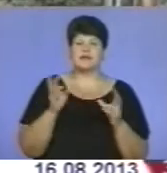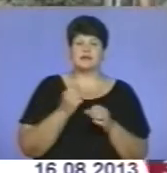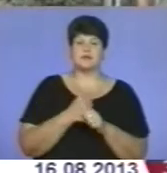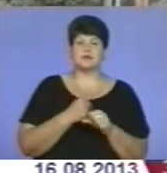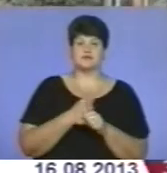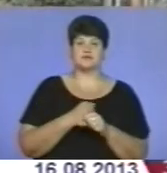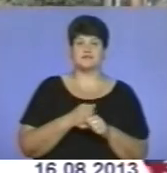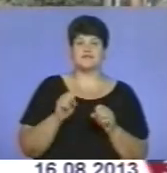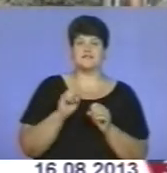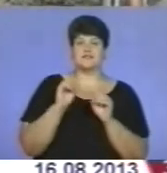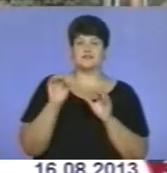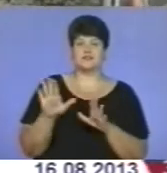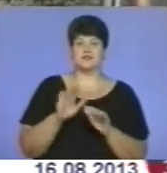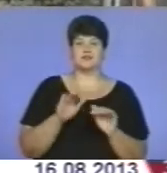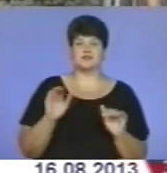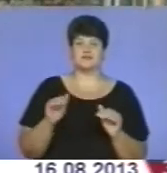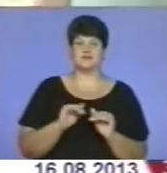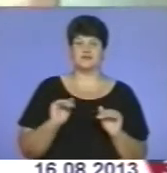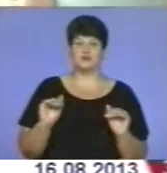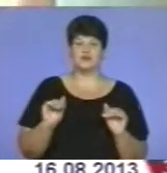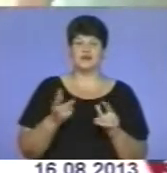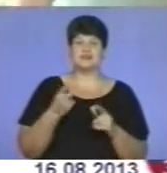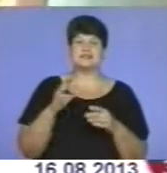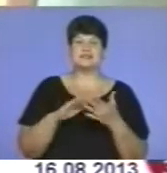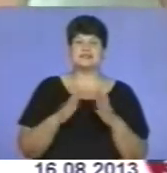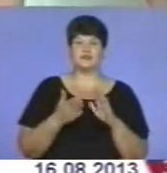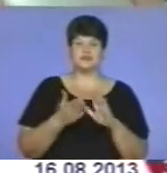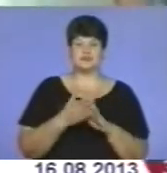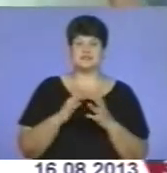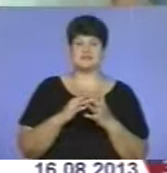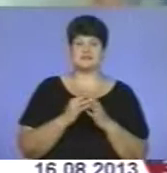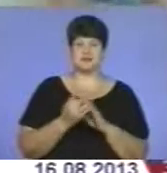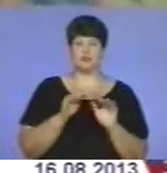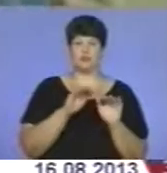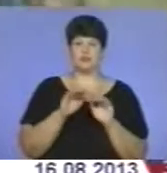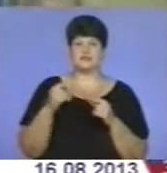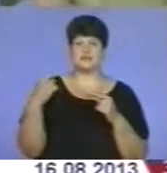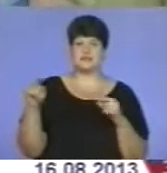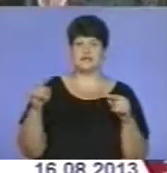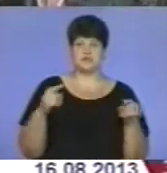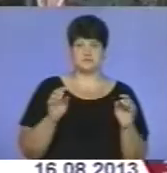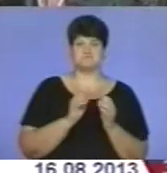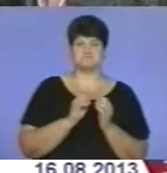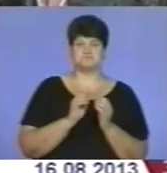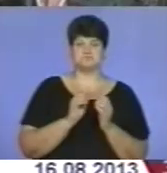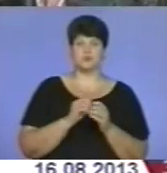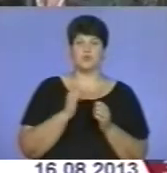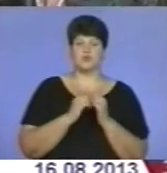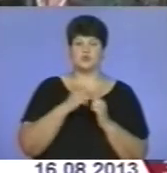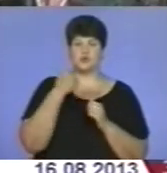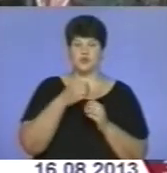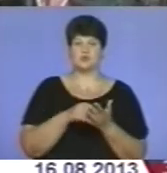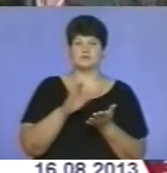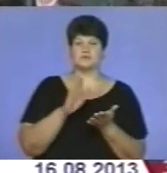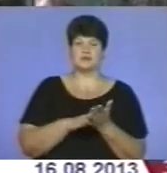охоче віддають діток у садок. Та й демографічна ситуація у селі порівняно з іншими стабільна. Щороку тут реєструють